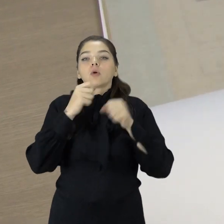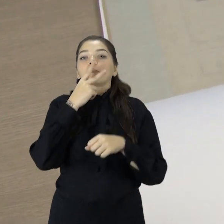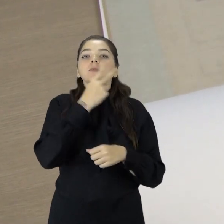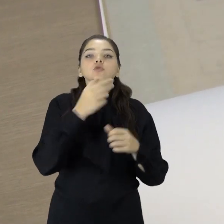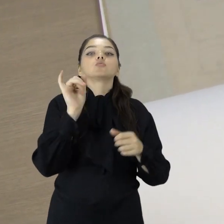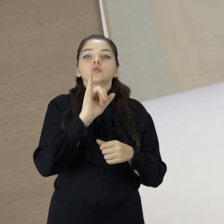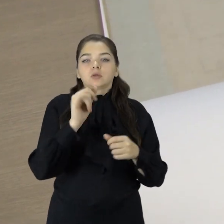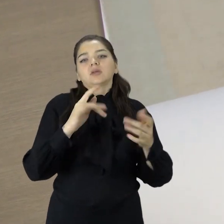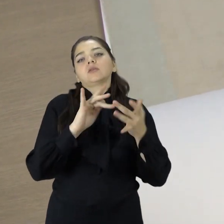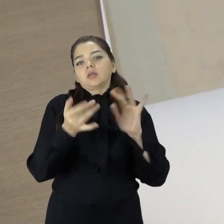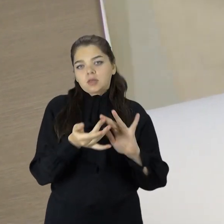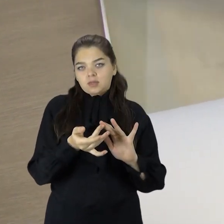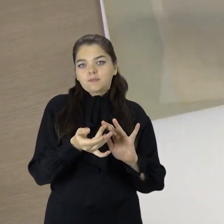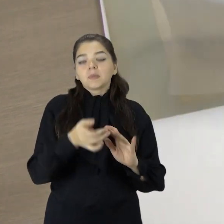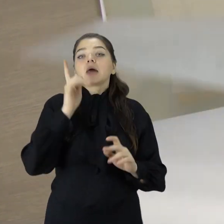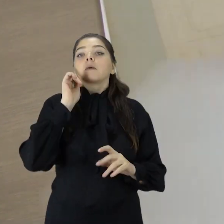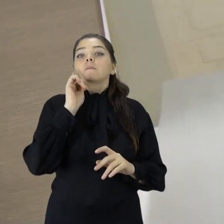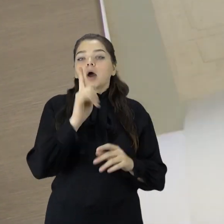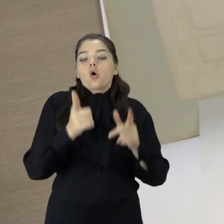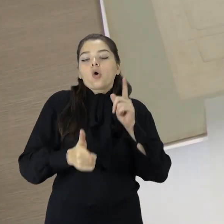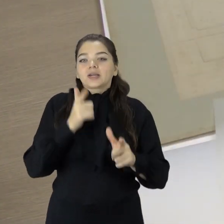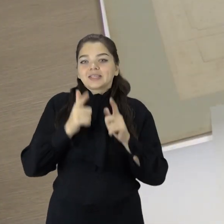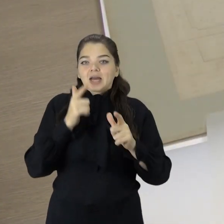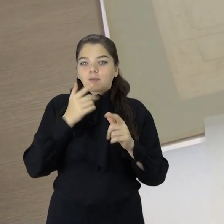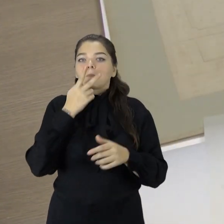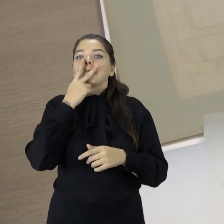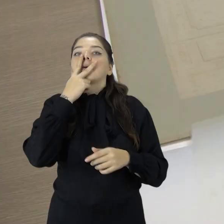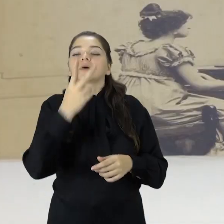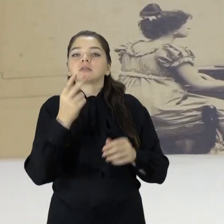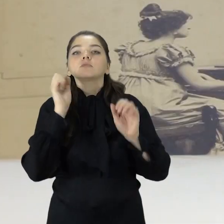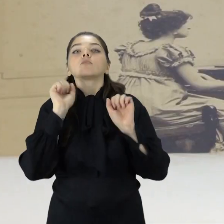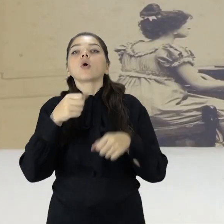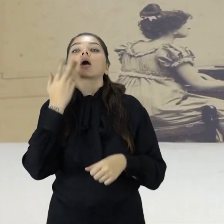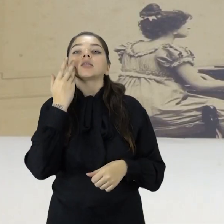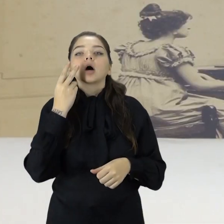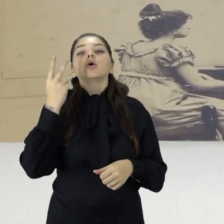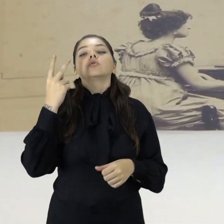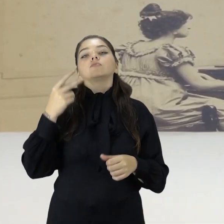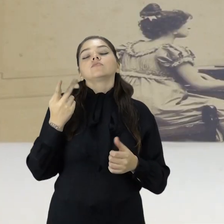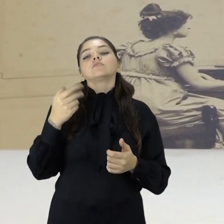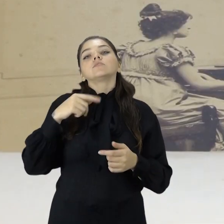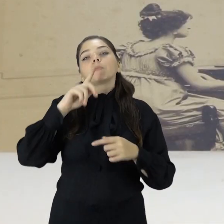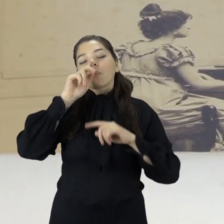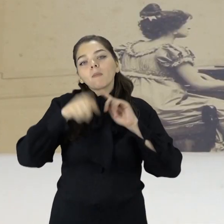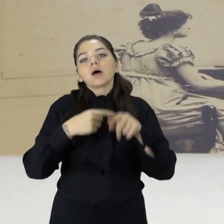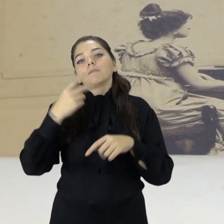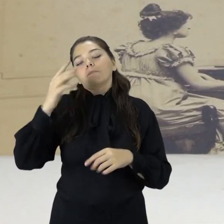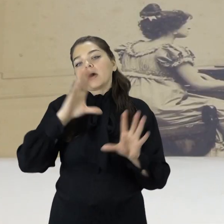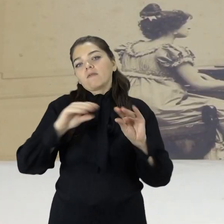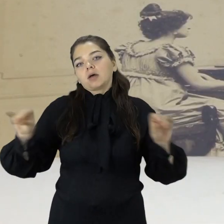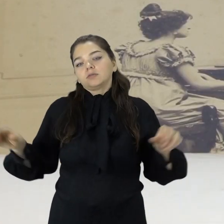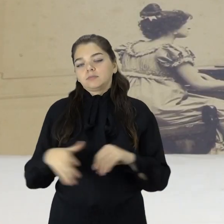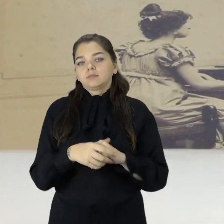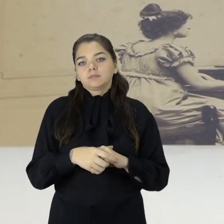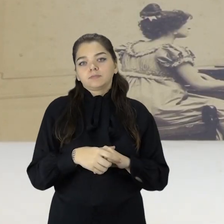jau galima išvysti internete, kolekcija fotografijos skyrius visuomenį pristatys tik kitų metų pavasarį. Šitą kolekciją